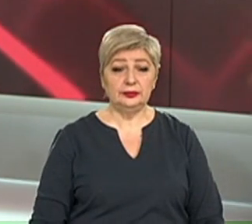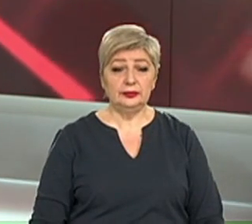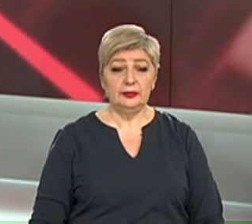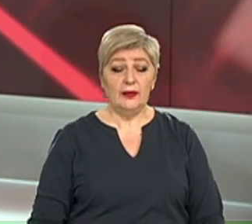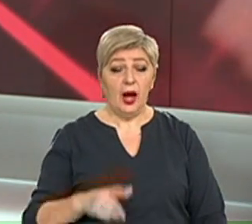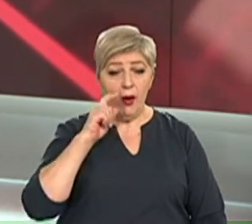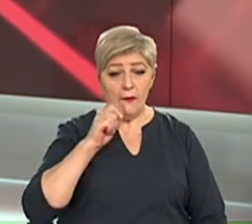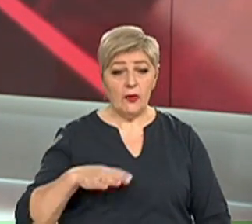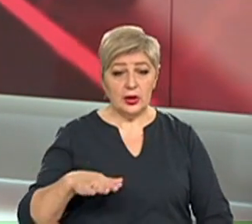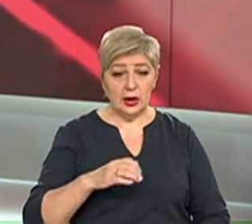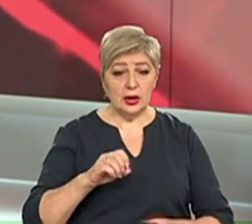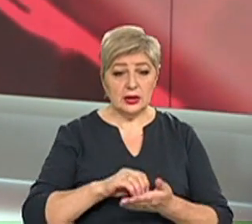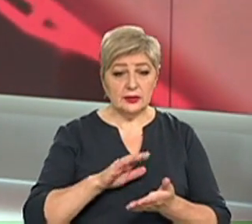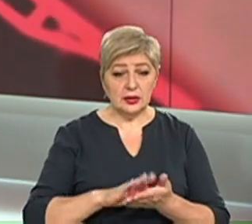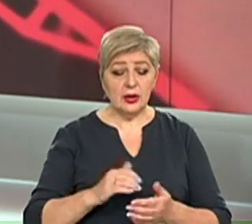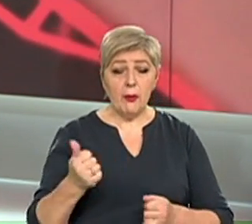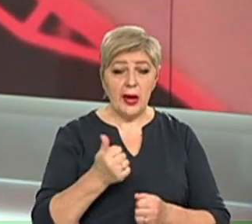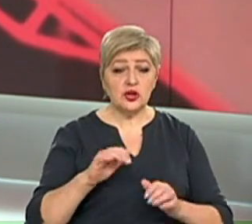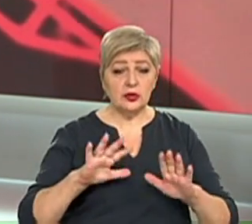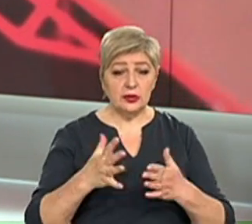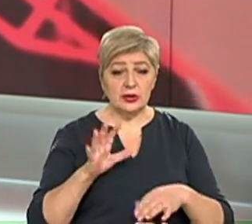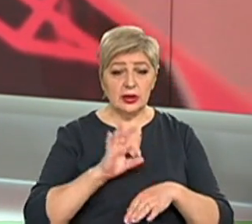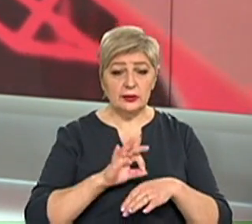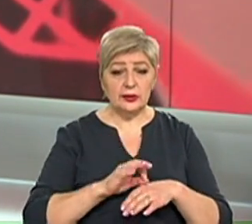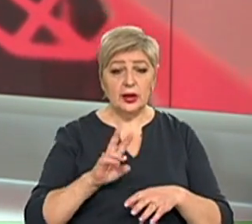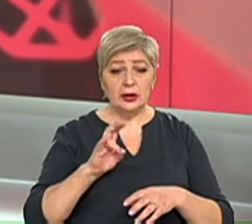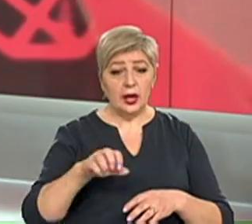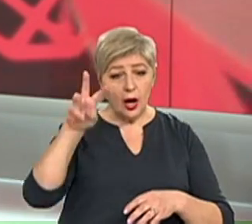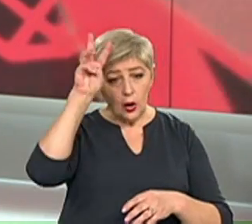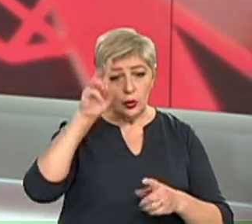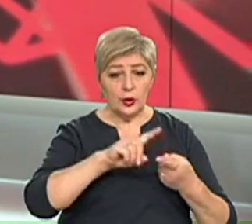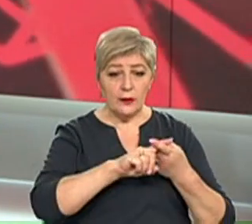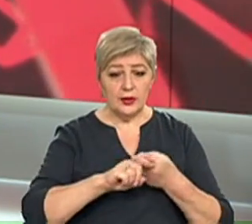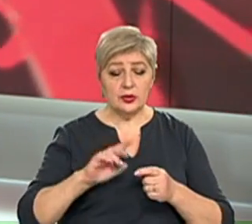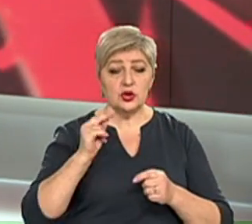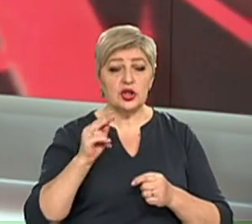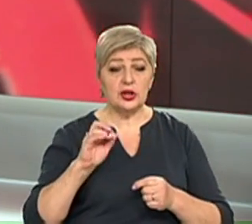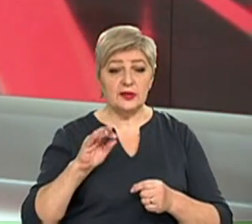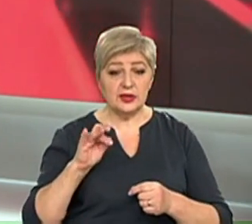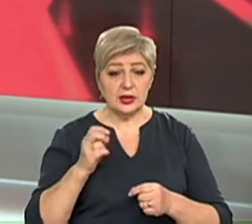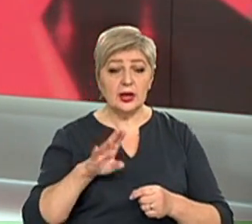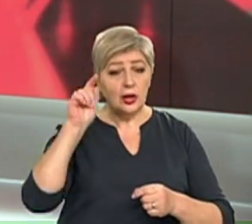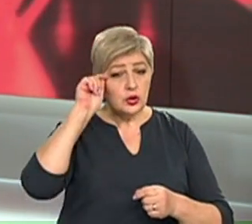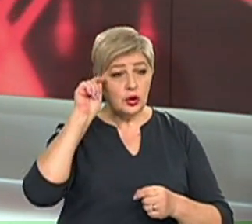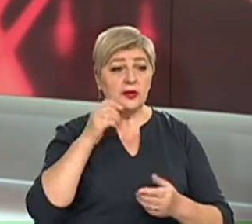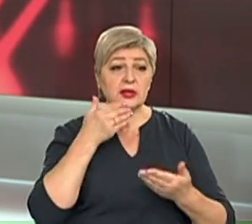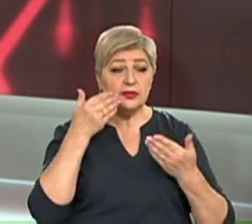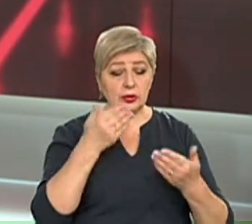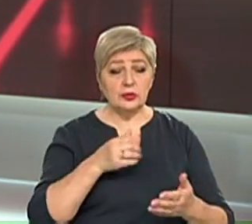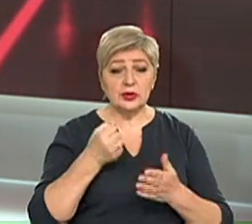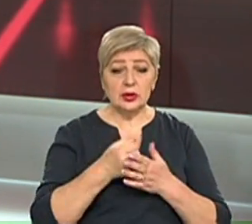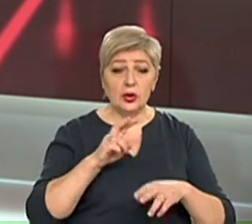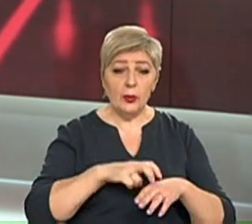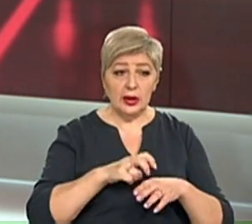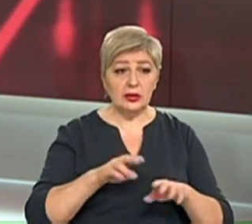В Україні зафіксували перший випадок захворювання на коронавірус. У Чернівцях чоловік звернувся до медиків зі